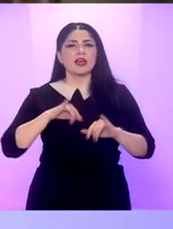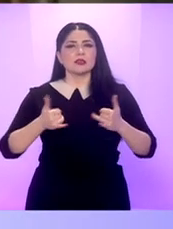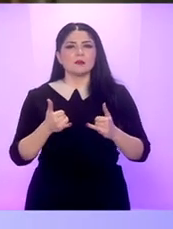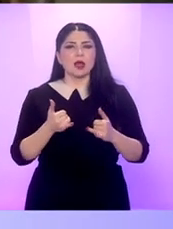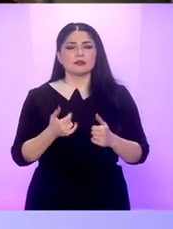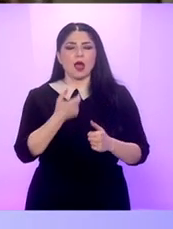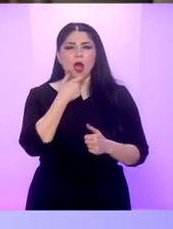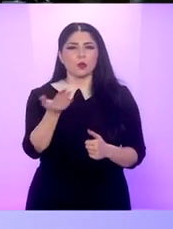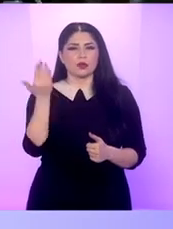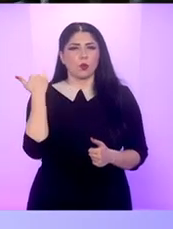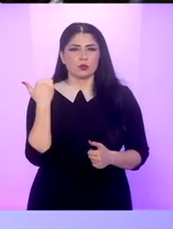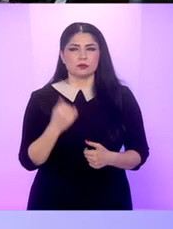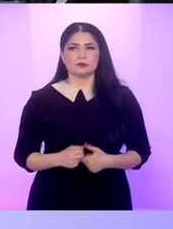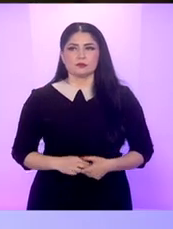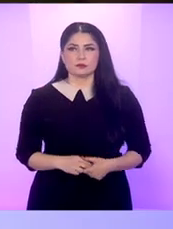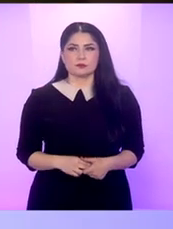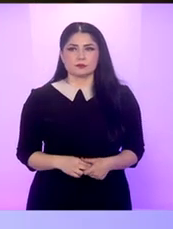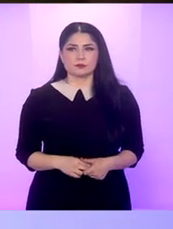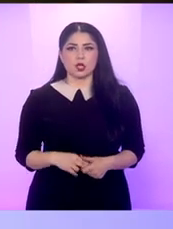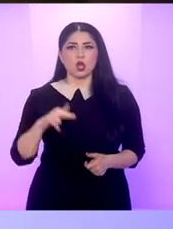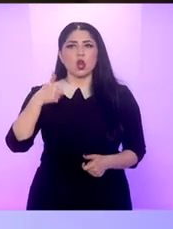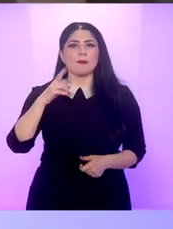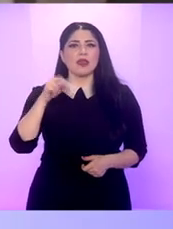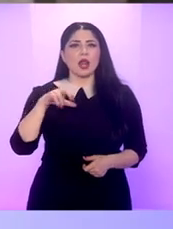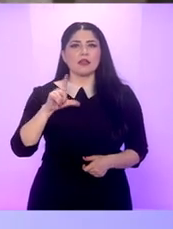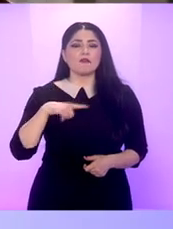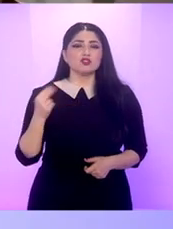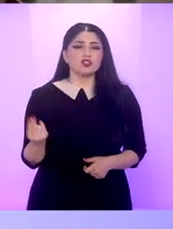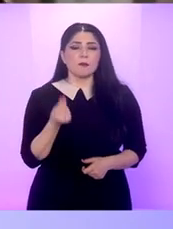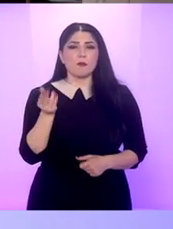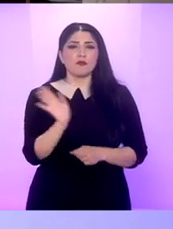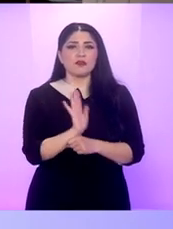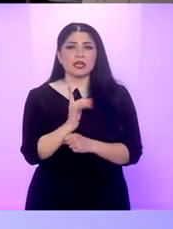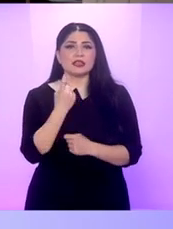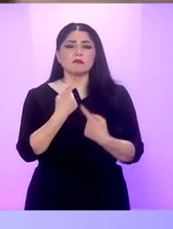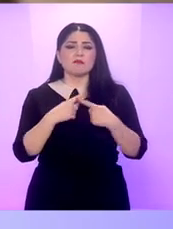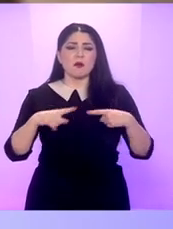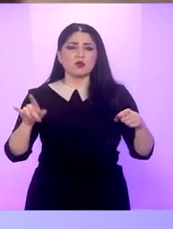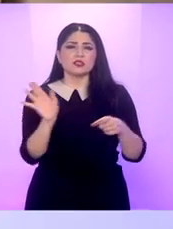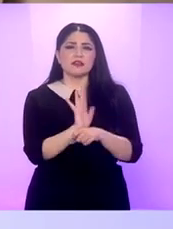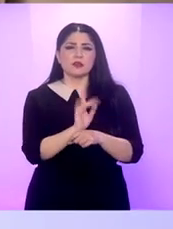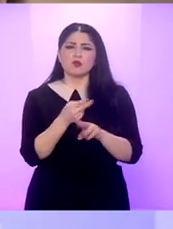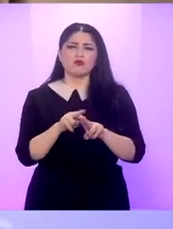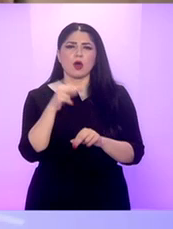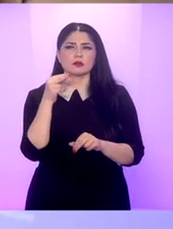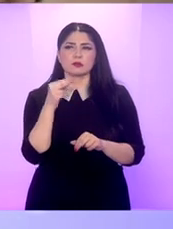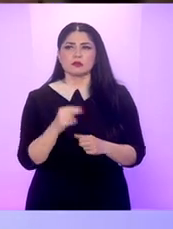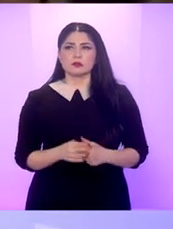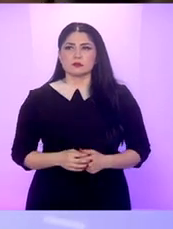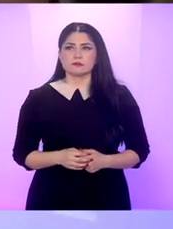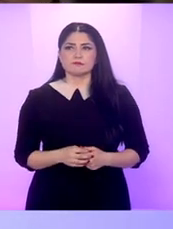The Parasite Anul acesta Nomadland a fost cel mai bun film dintr-o selecție de filme nu foarte